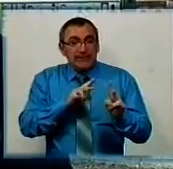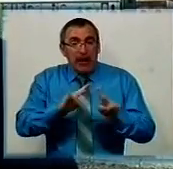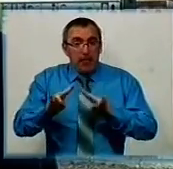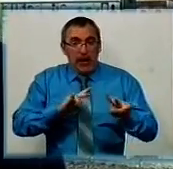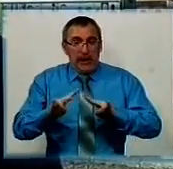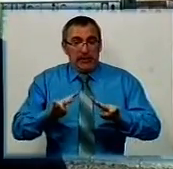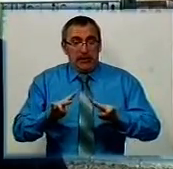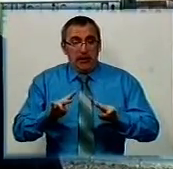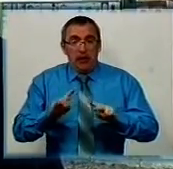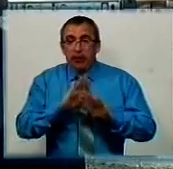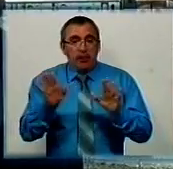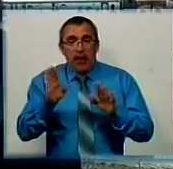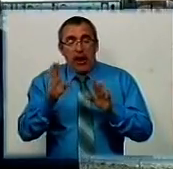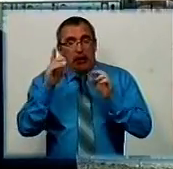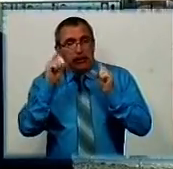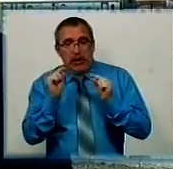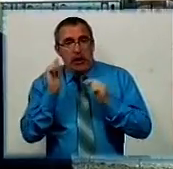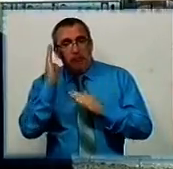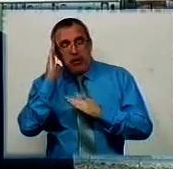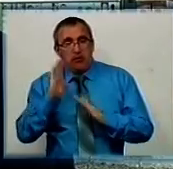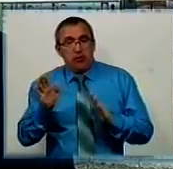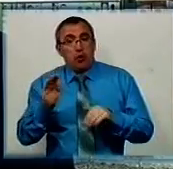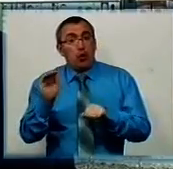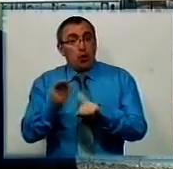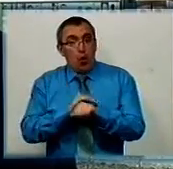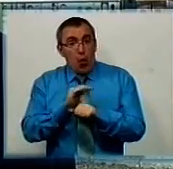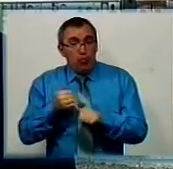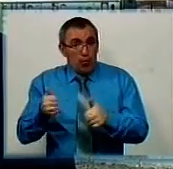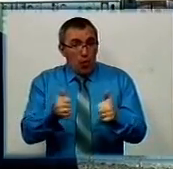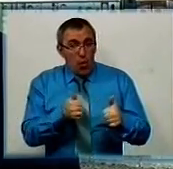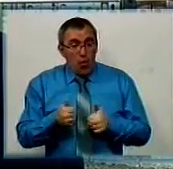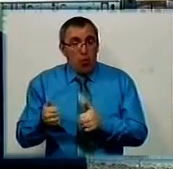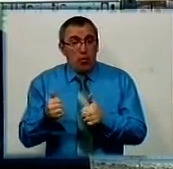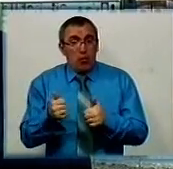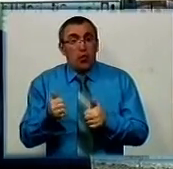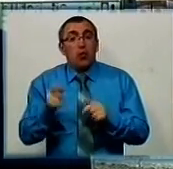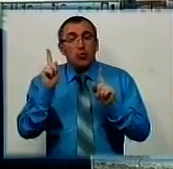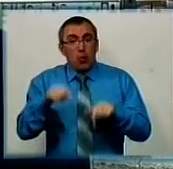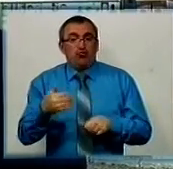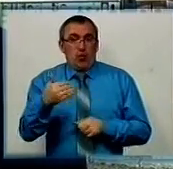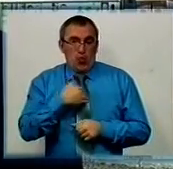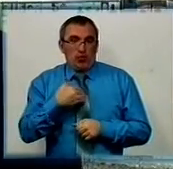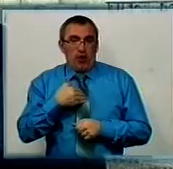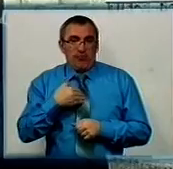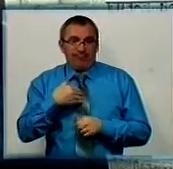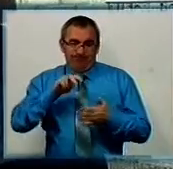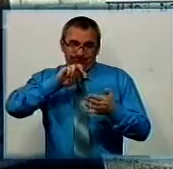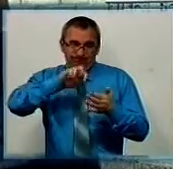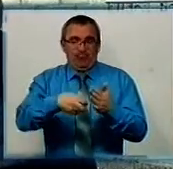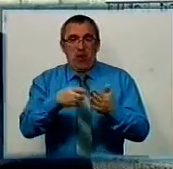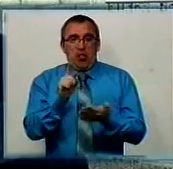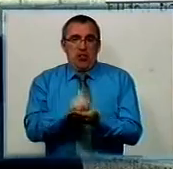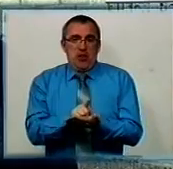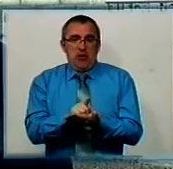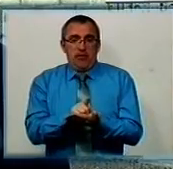не дремлят. Добро теж хочуть обложити налогом. В одне прекрасне